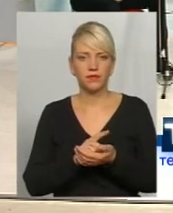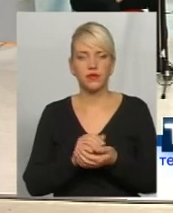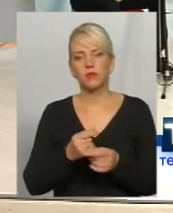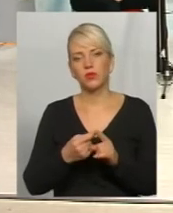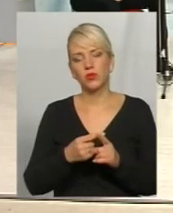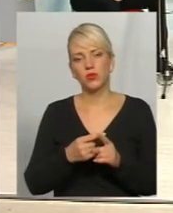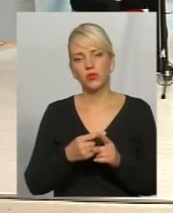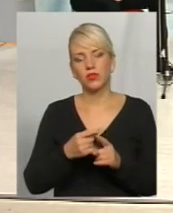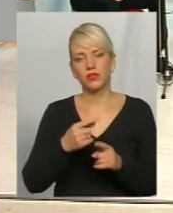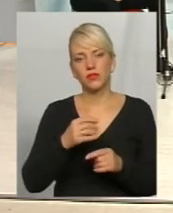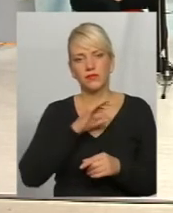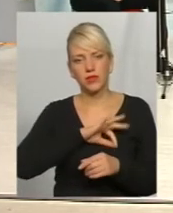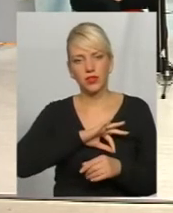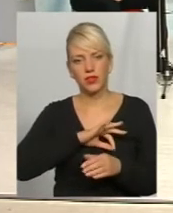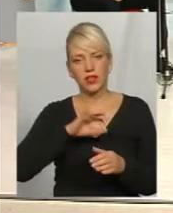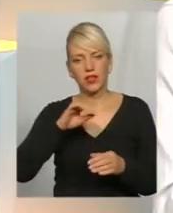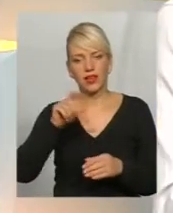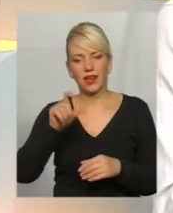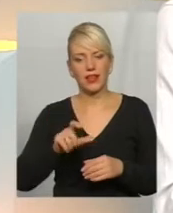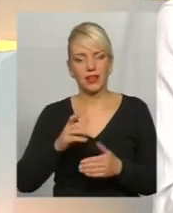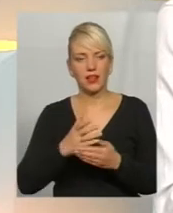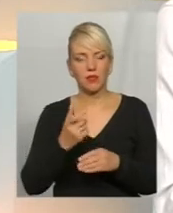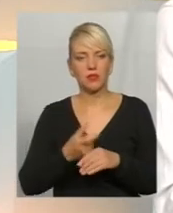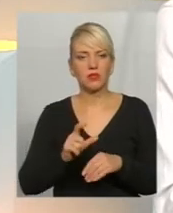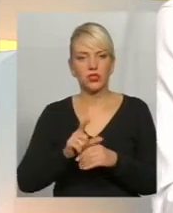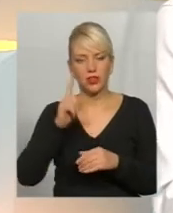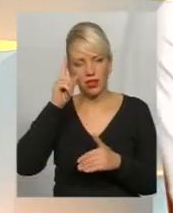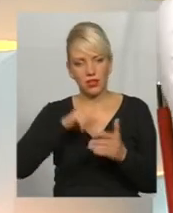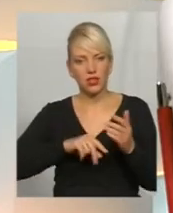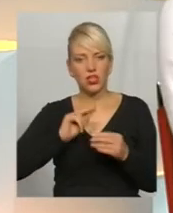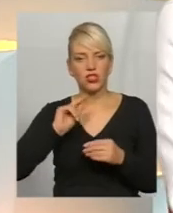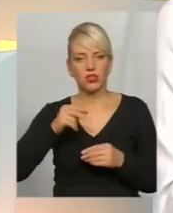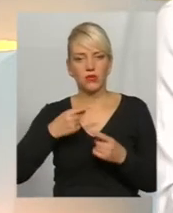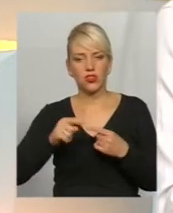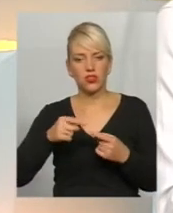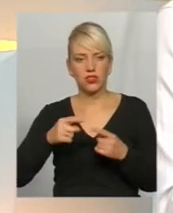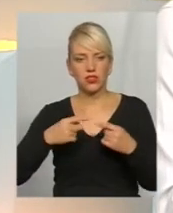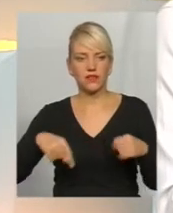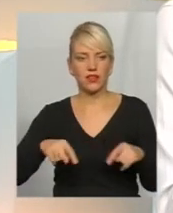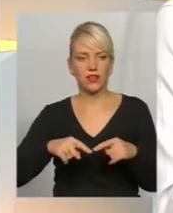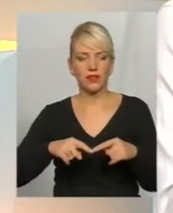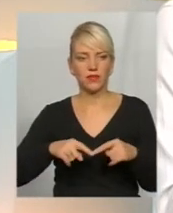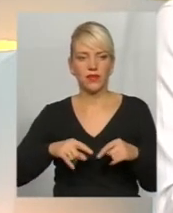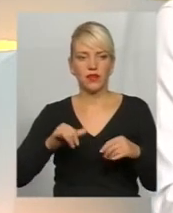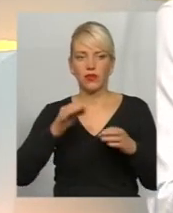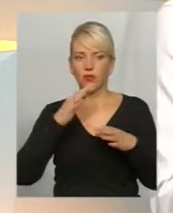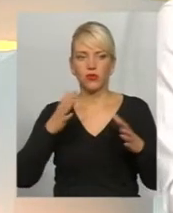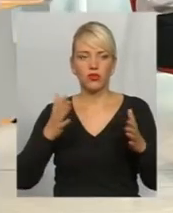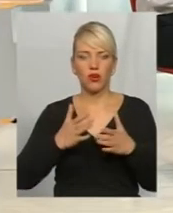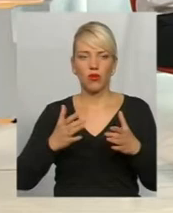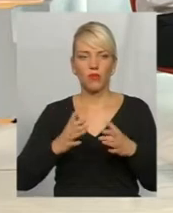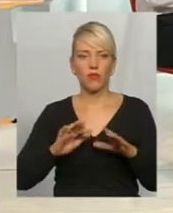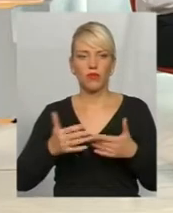клієнта в тому, що це більш надійно, чим інші сфери. І другий плюс, каже Ярослава, в будь-якому випадку, не дай Бог,